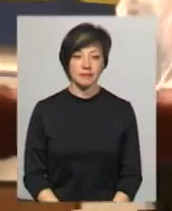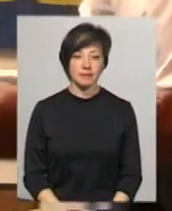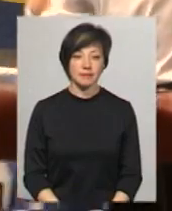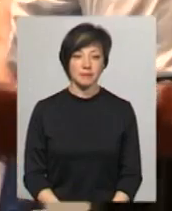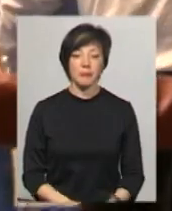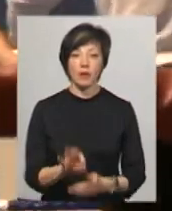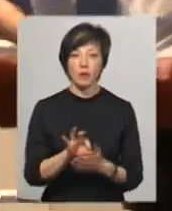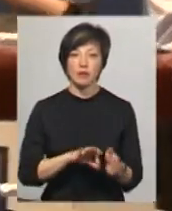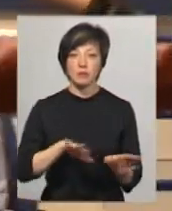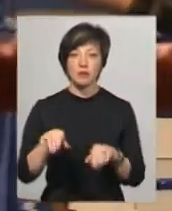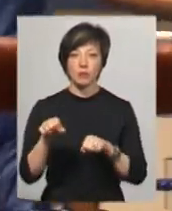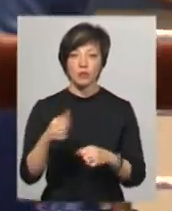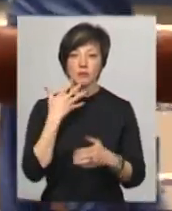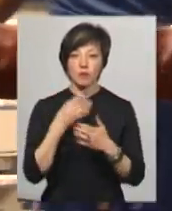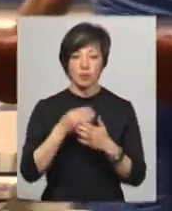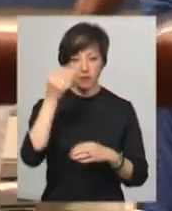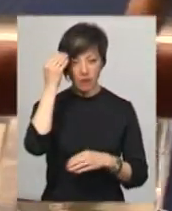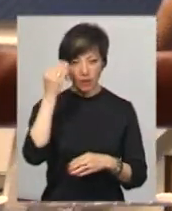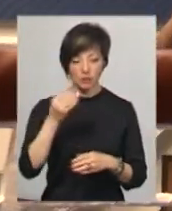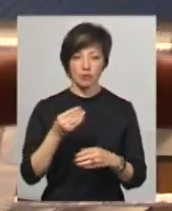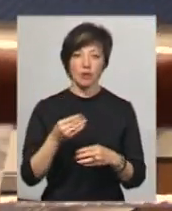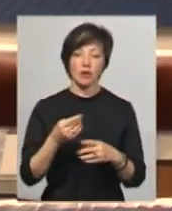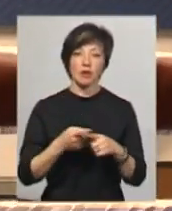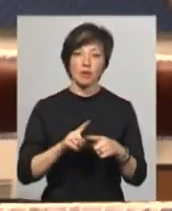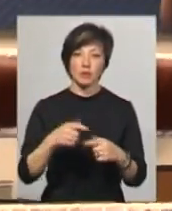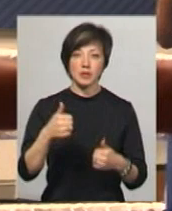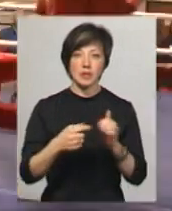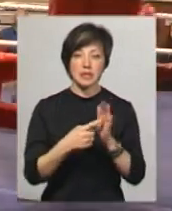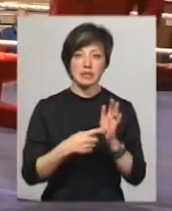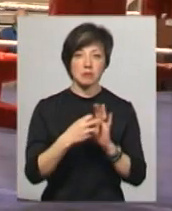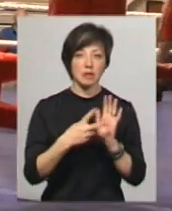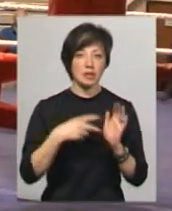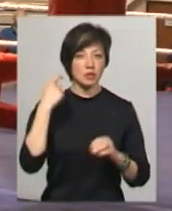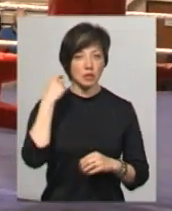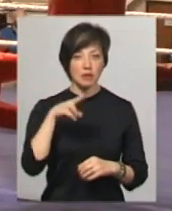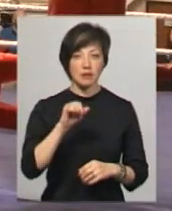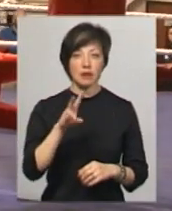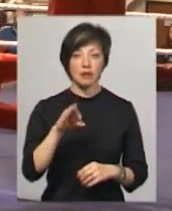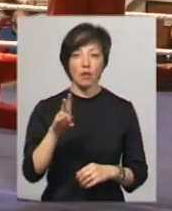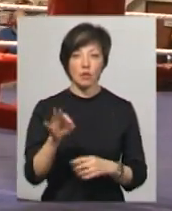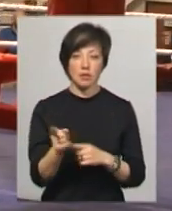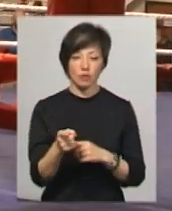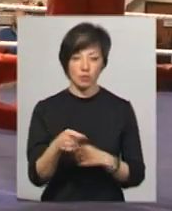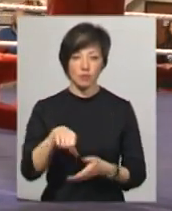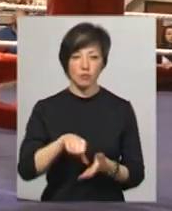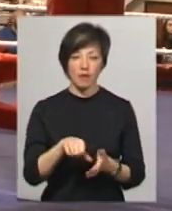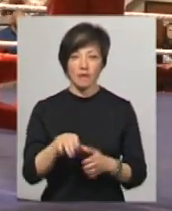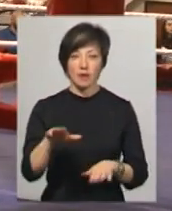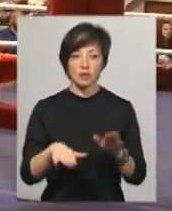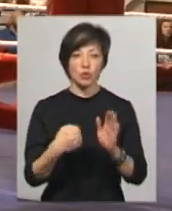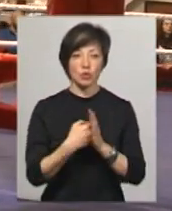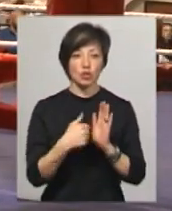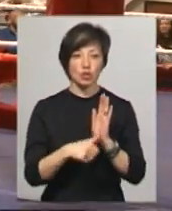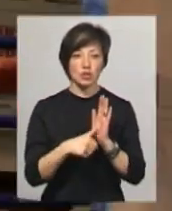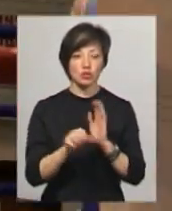Одразу після бою своїми враженнями під поєдинку ділиться 17-річний Данило Горбенко з Тернополя. Хлопець виступав у вазі до